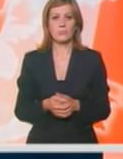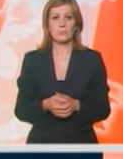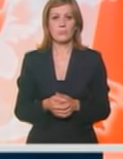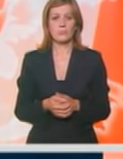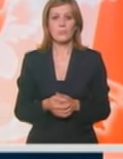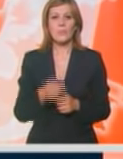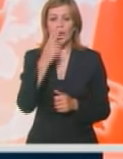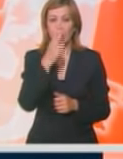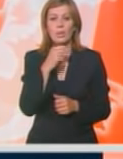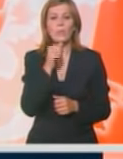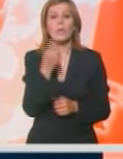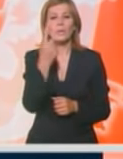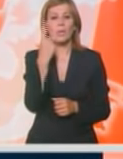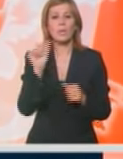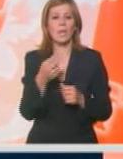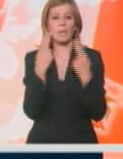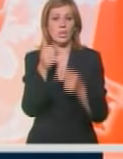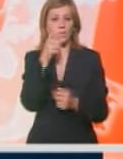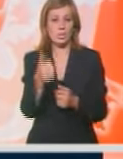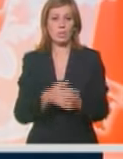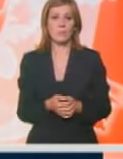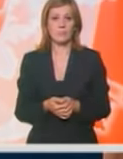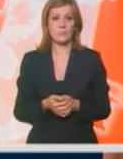Da pogledamo još jednom najvažnijim vesti.